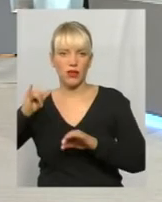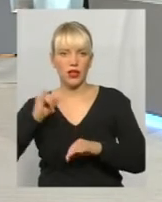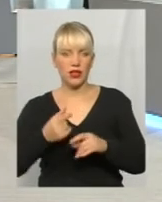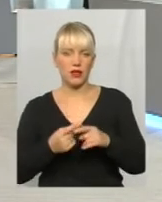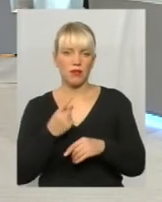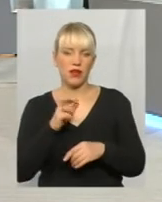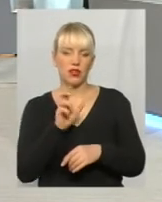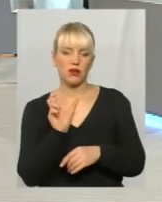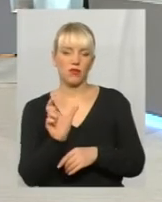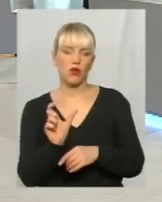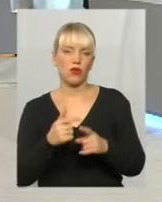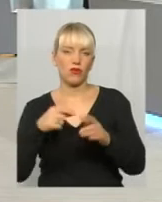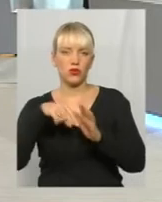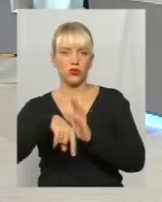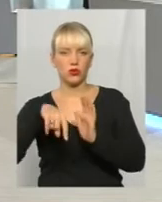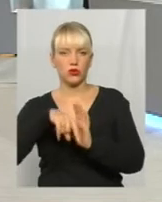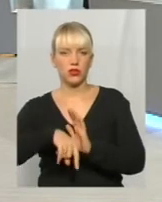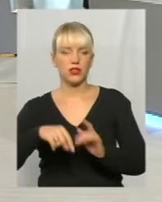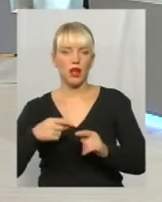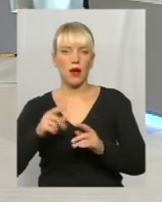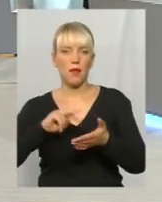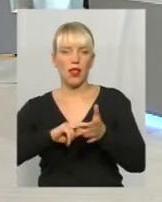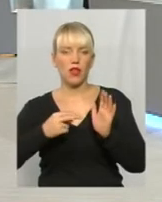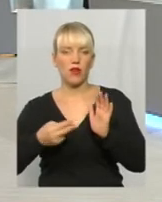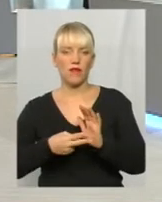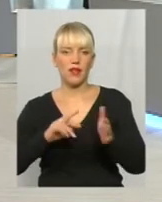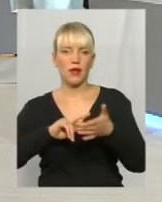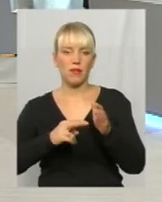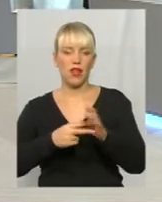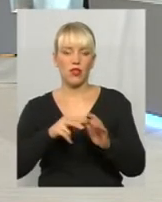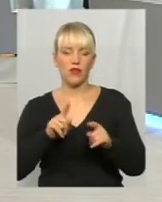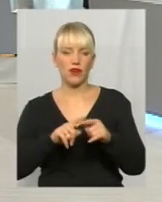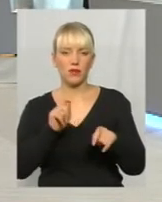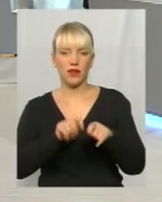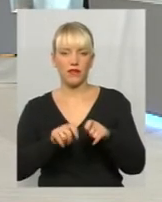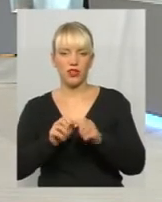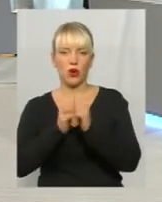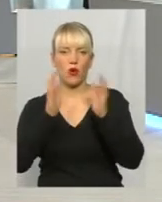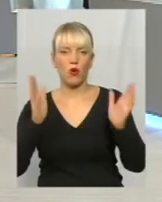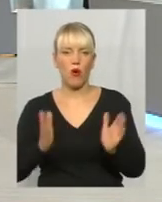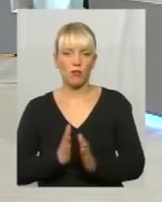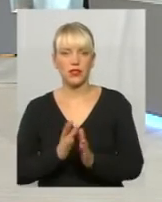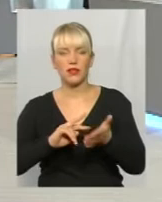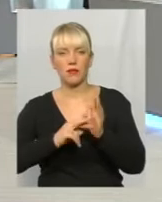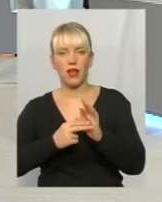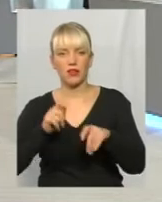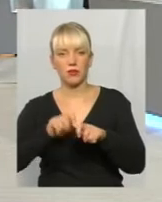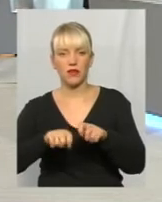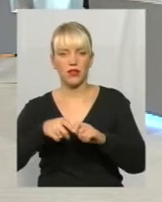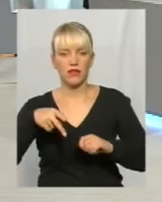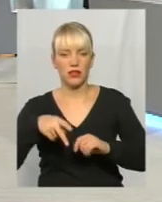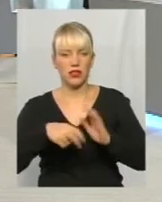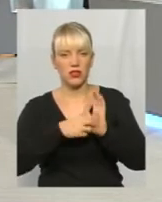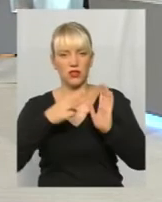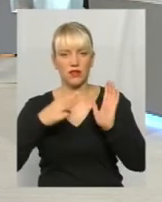стосується планування планових перевірок, комплексних планових перевірок на 2018